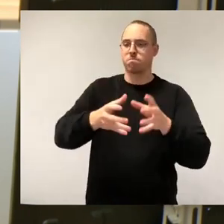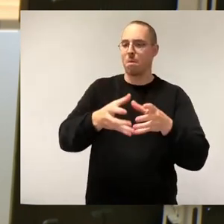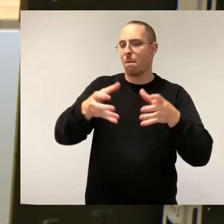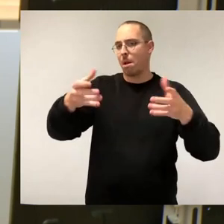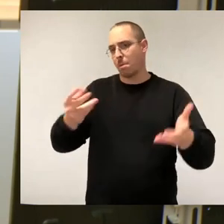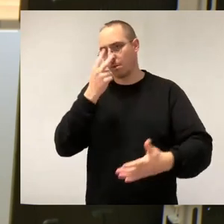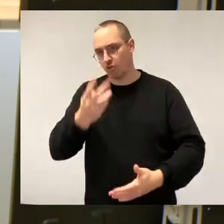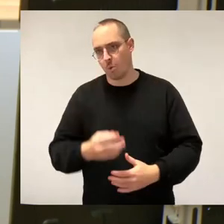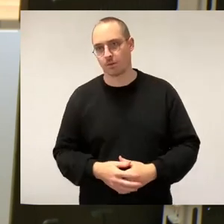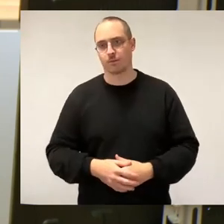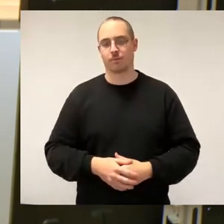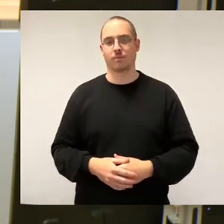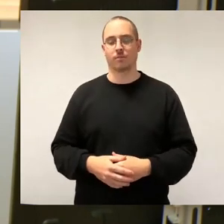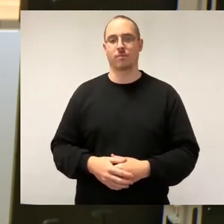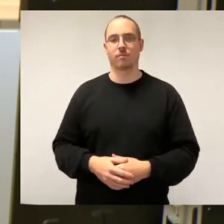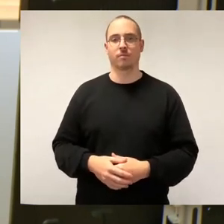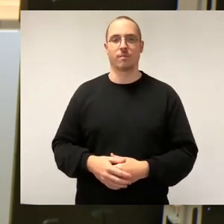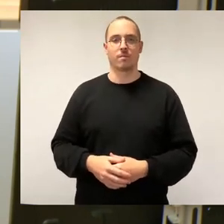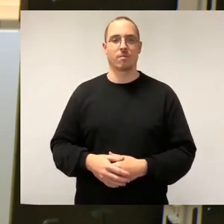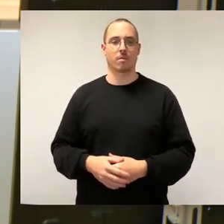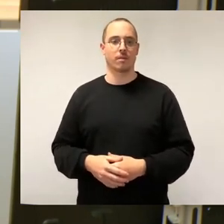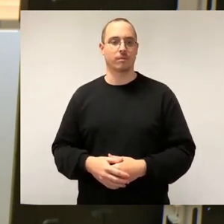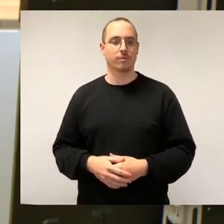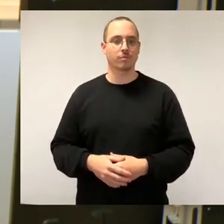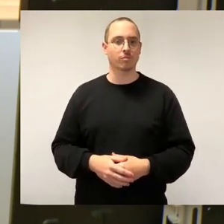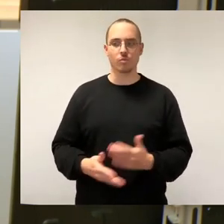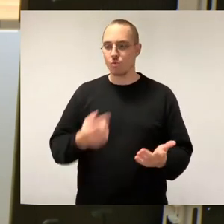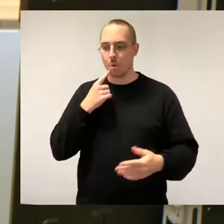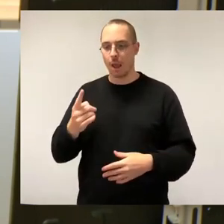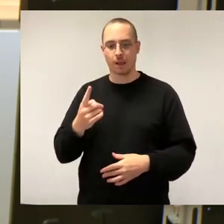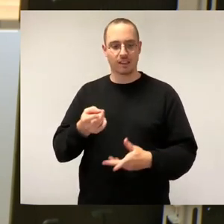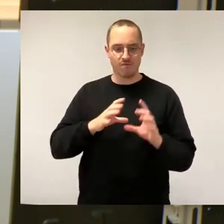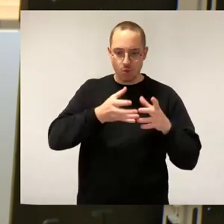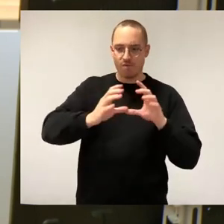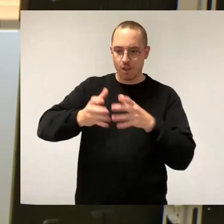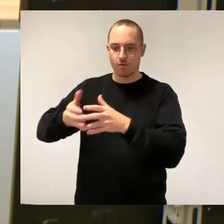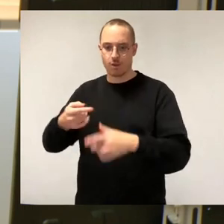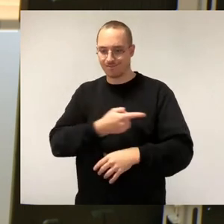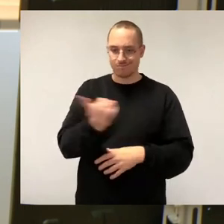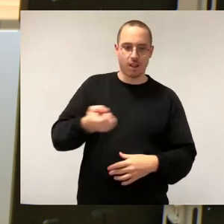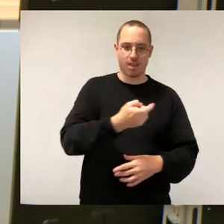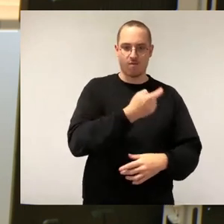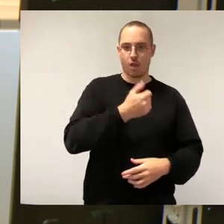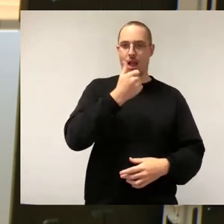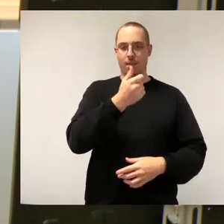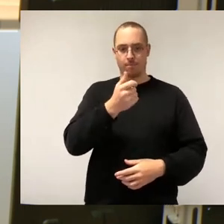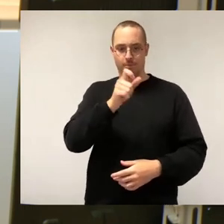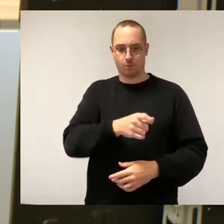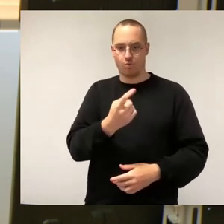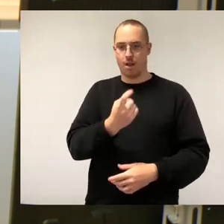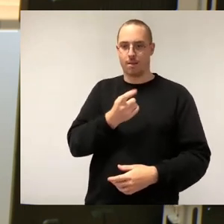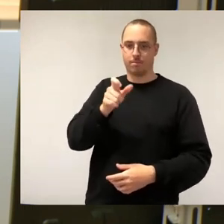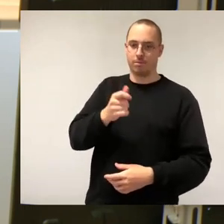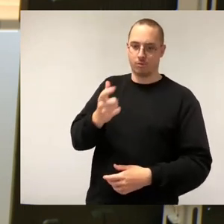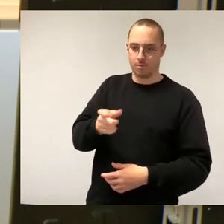Beispiel, ein Mitglied jedweder Fraktion. Da würde ich mir eine Initiative von der Stadtverwaltung wünschen, damit wir